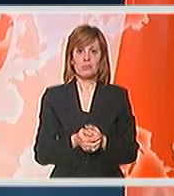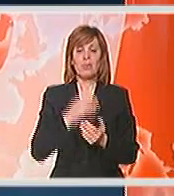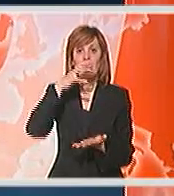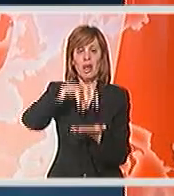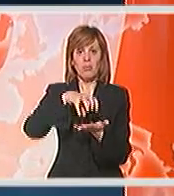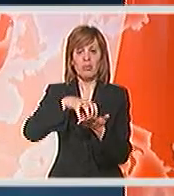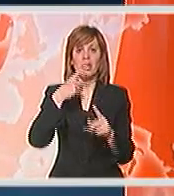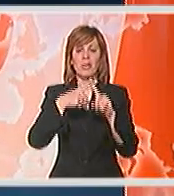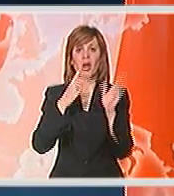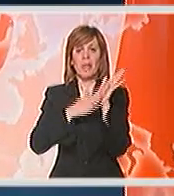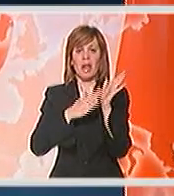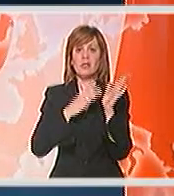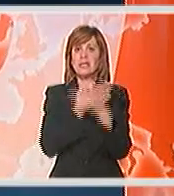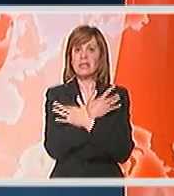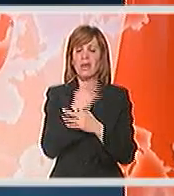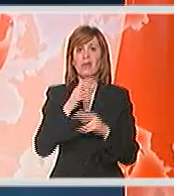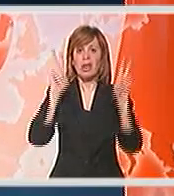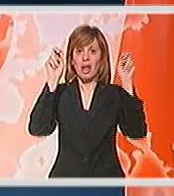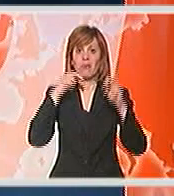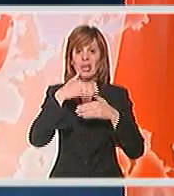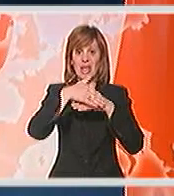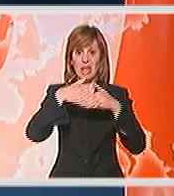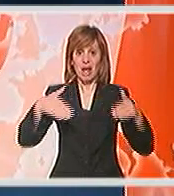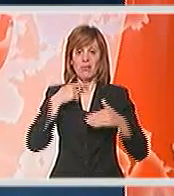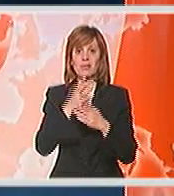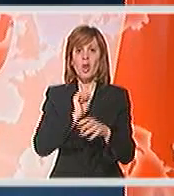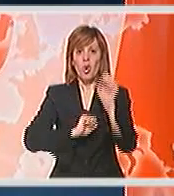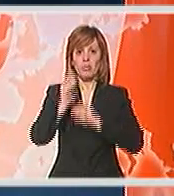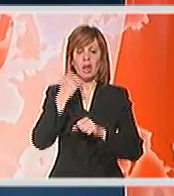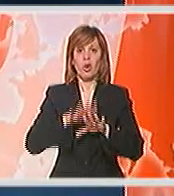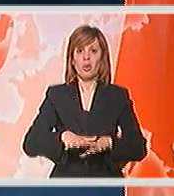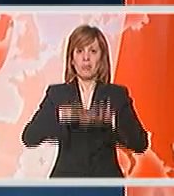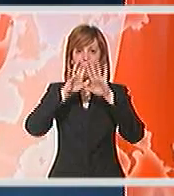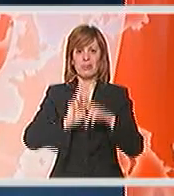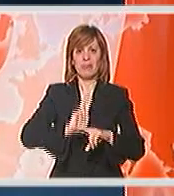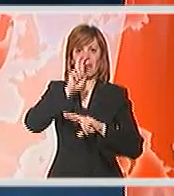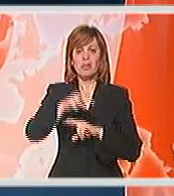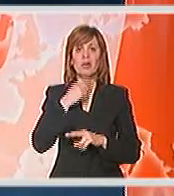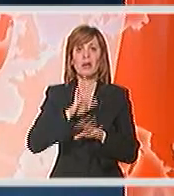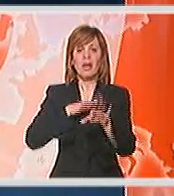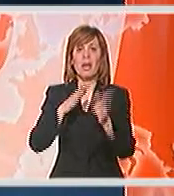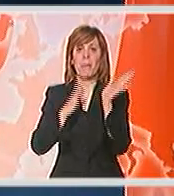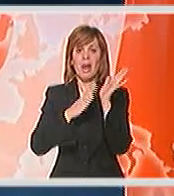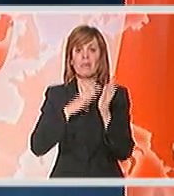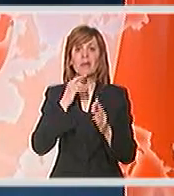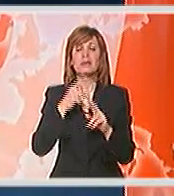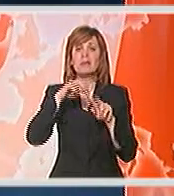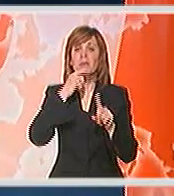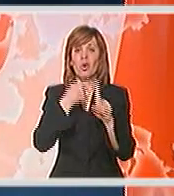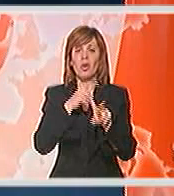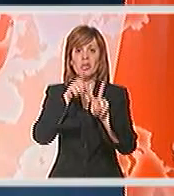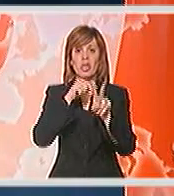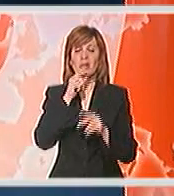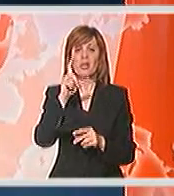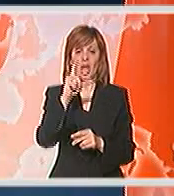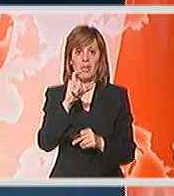Republički hidrometeorološki zavod navodi da su granice vanredne odbran od poplava prevaziđene na rekama Mlavi, Peku, Timoku, Đetinji i